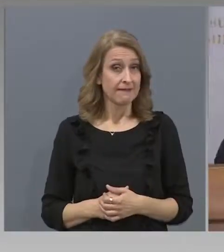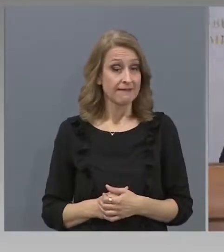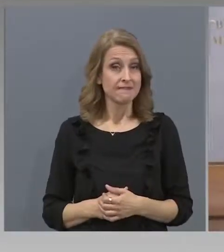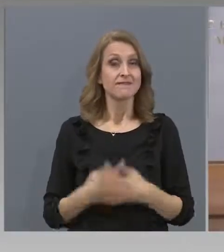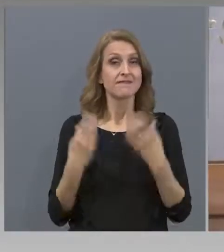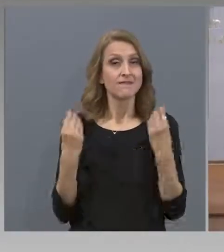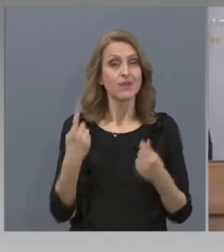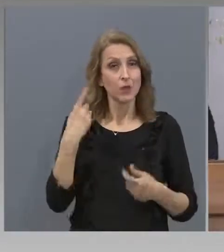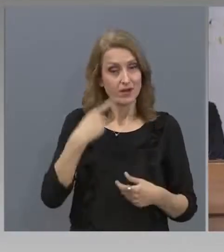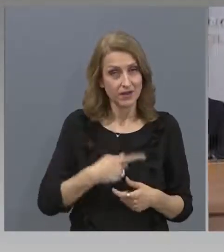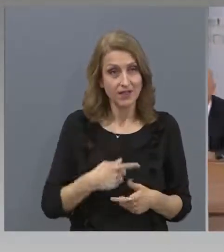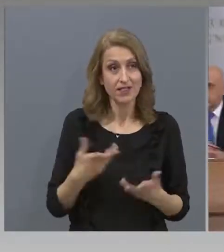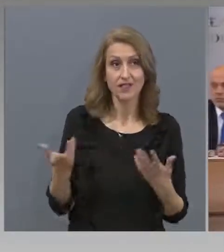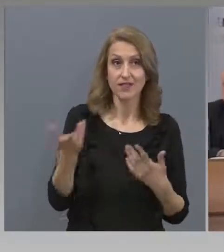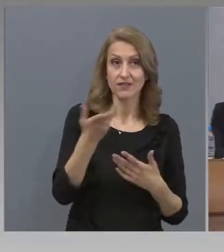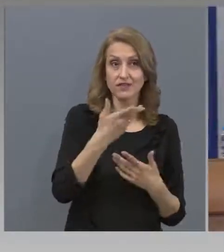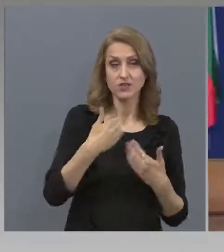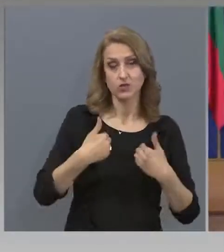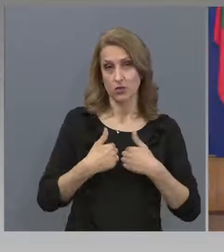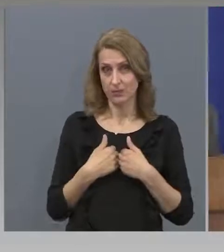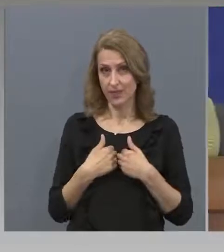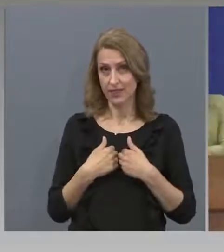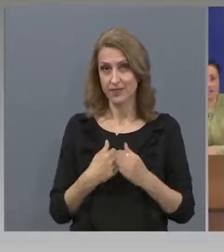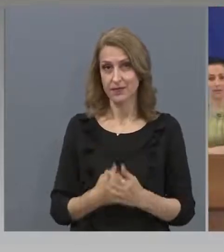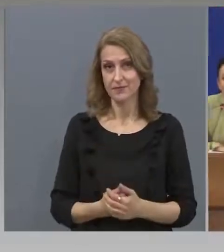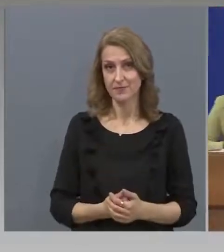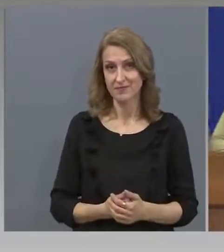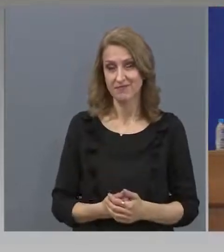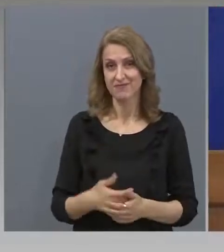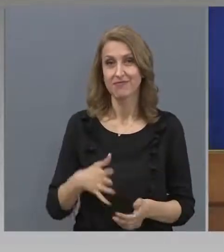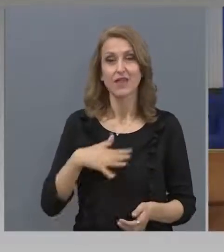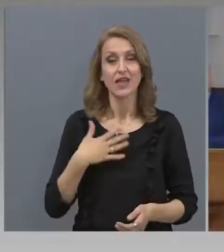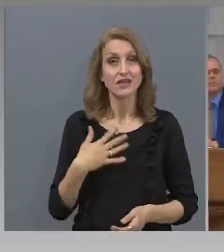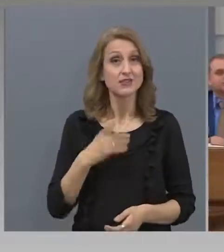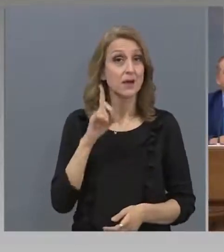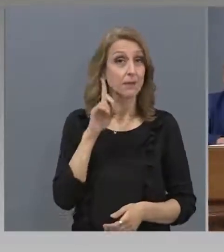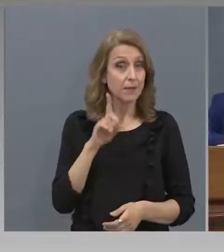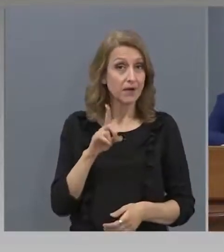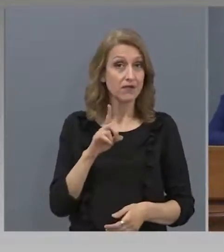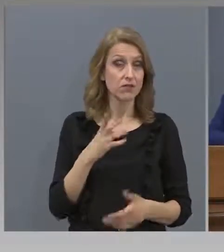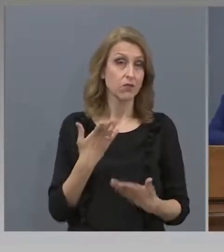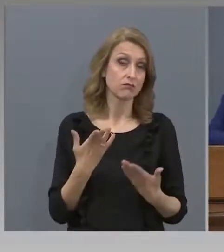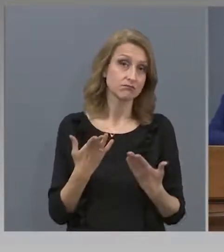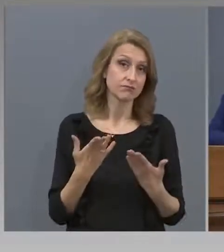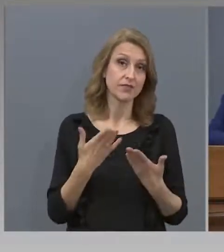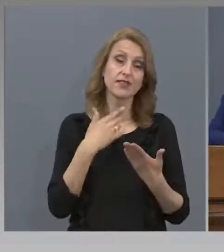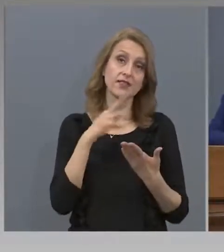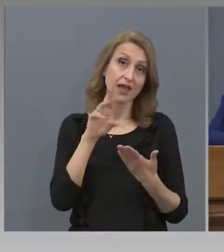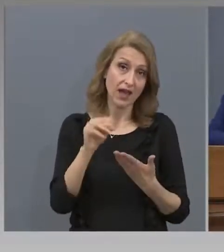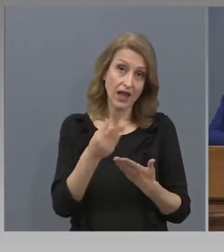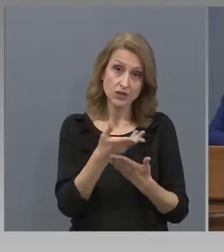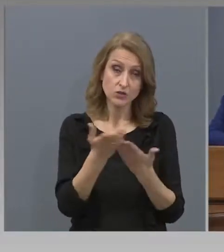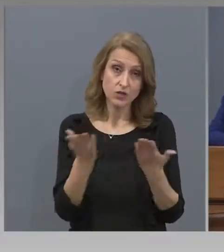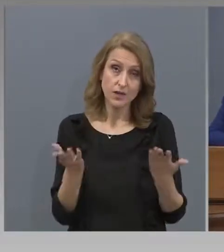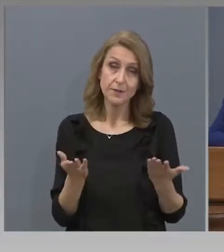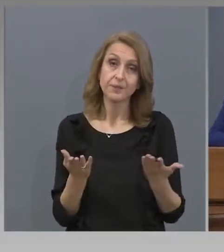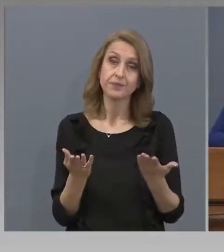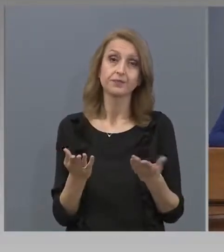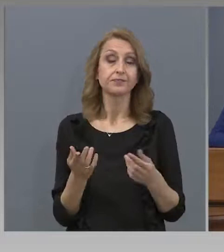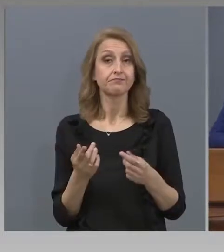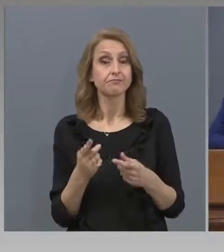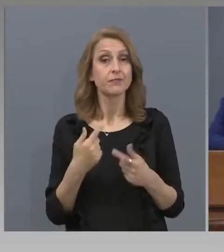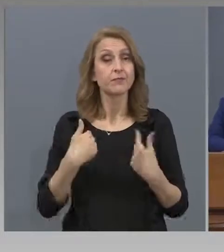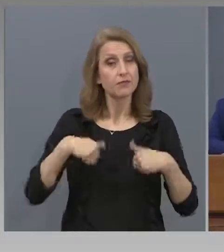Добър ден на всички от мен. Искам първо да кажа, че